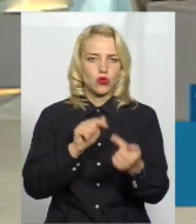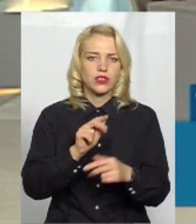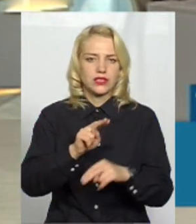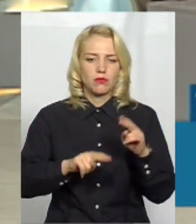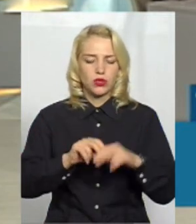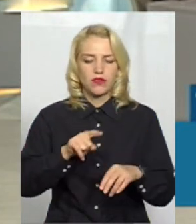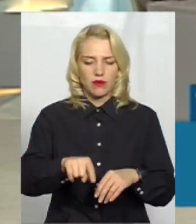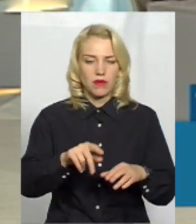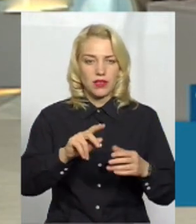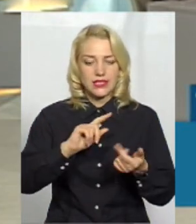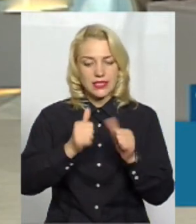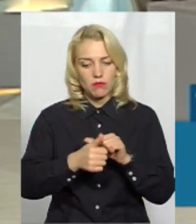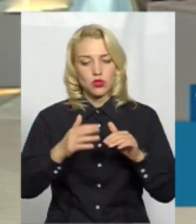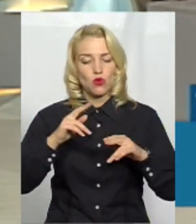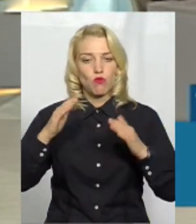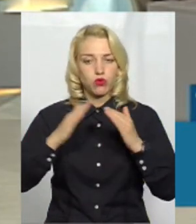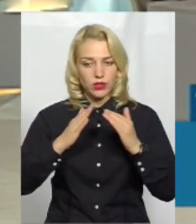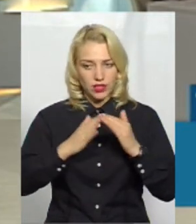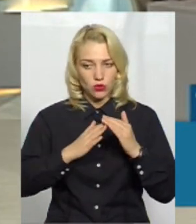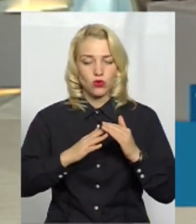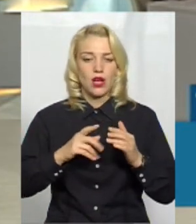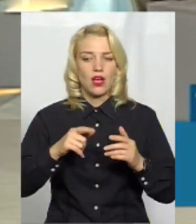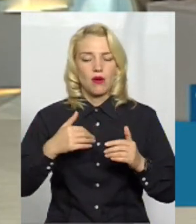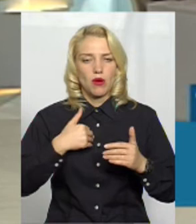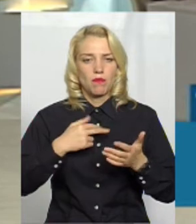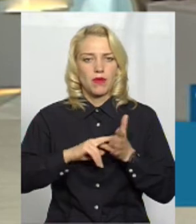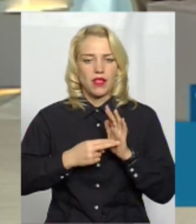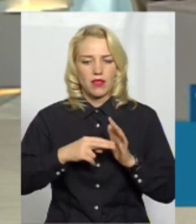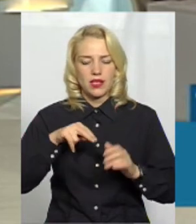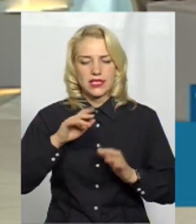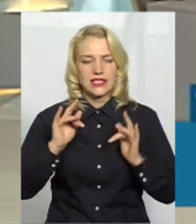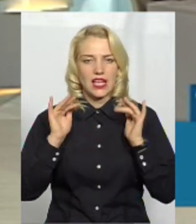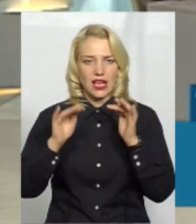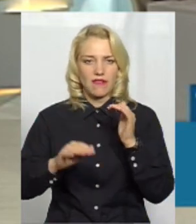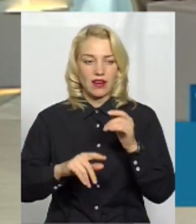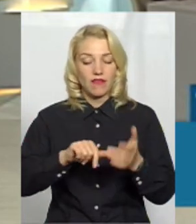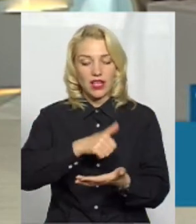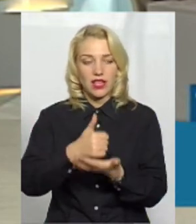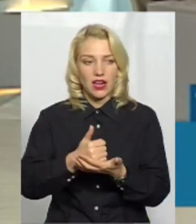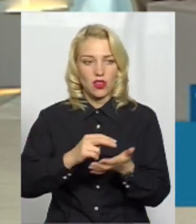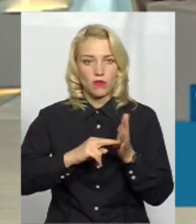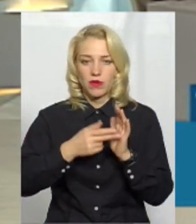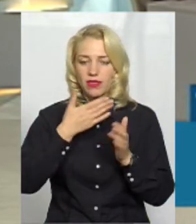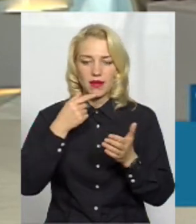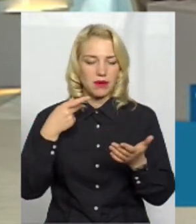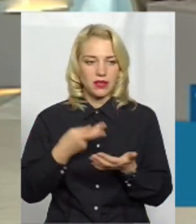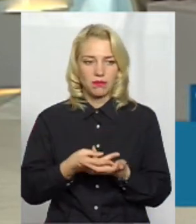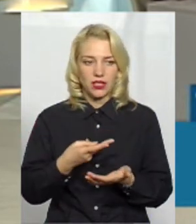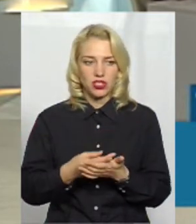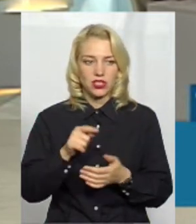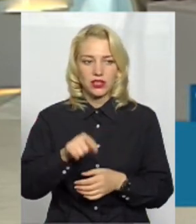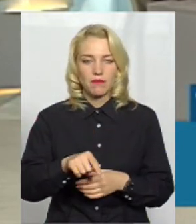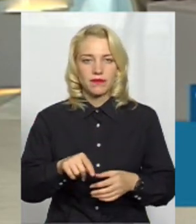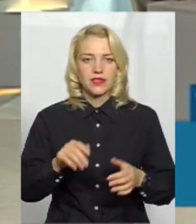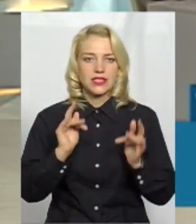бачити сквер. У генплані, ми вже з'ясовували, була попередня тема стосовно цього, в генплані непередбачений там